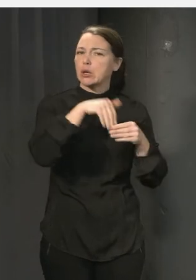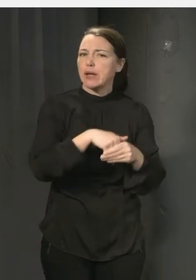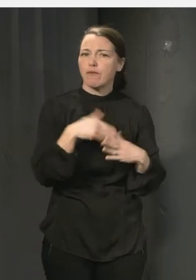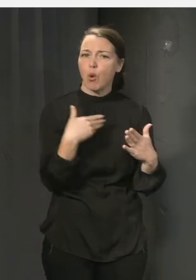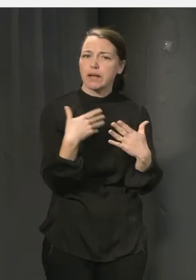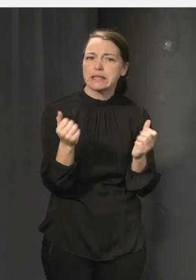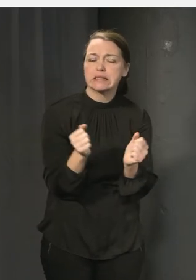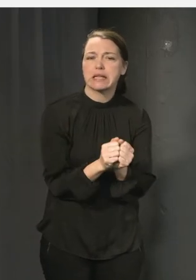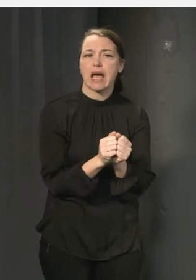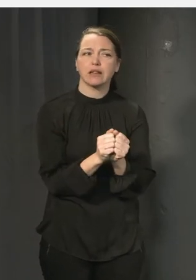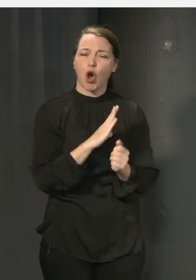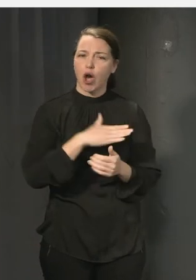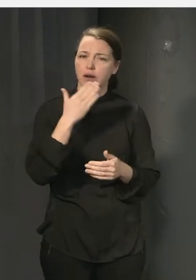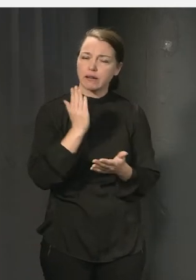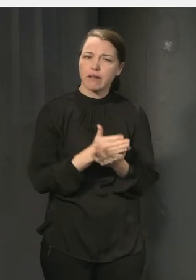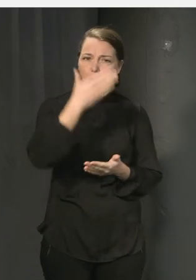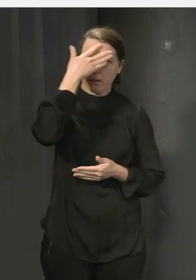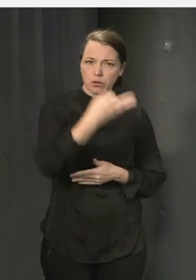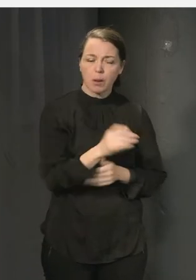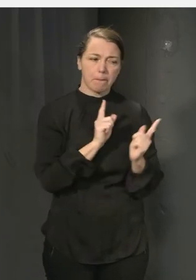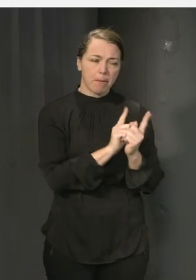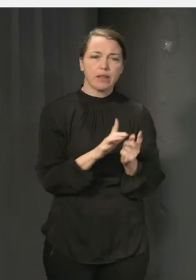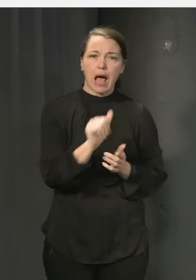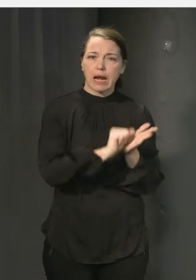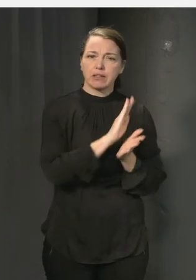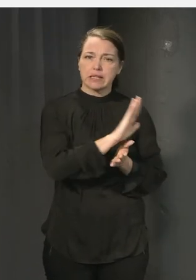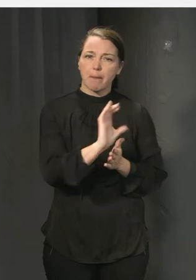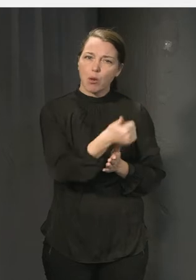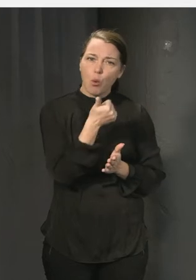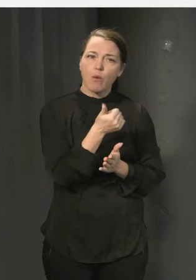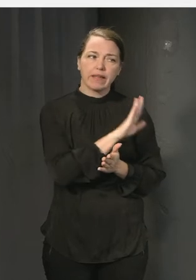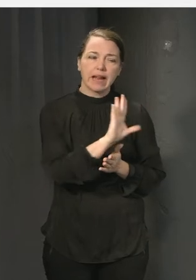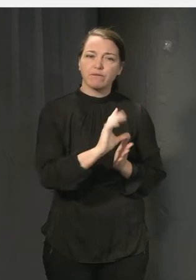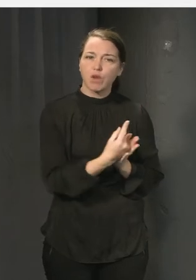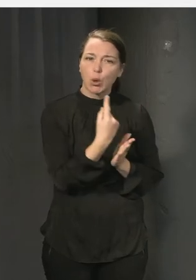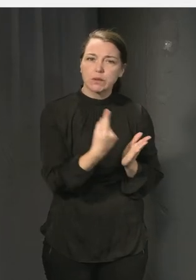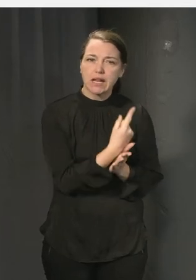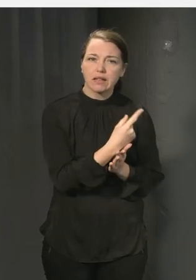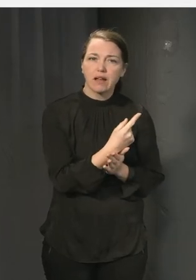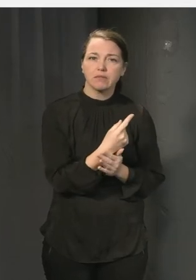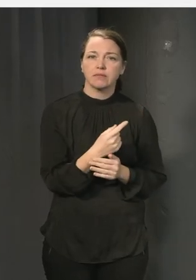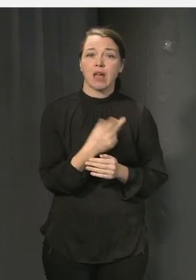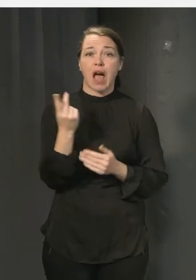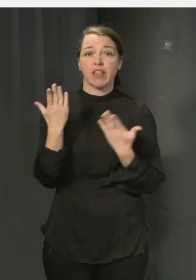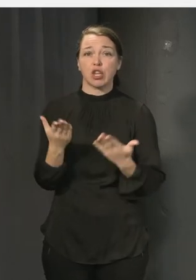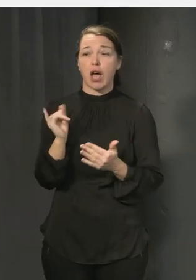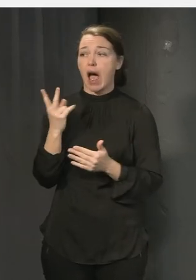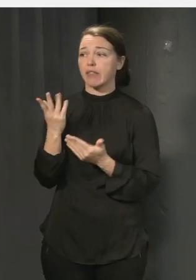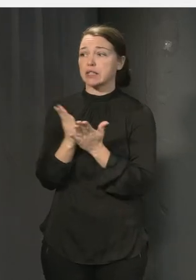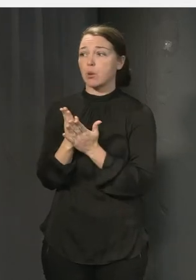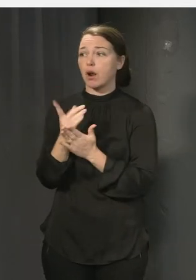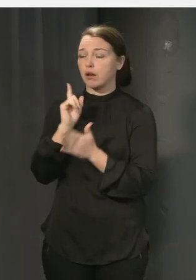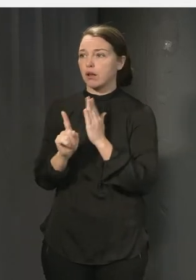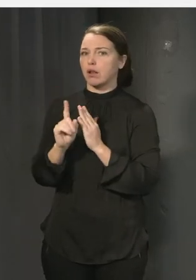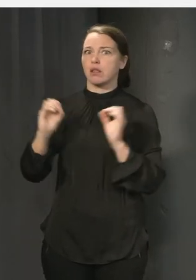kunskap om hur man ska möta elever utifrån deras olika behov och förutsättningar. Och nästa dag så kan man kliva in i en skola där man inte har det,